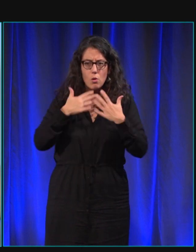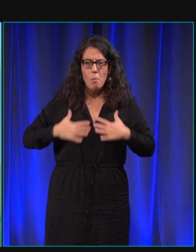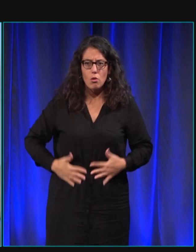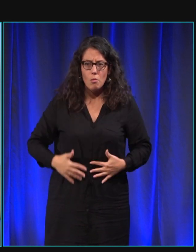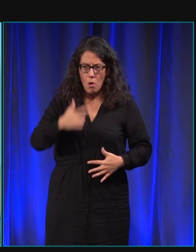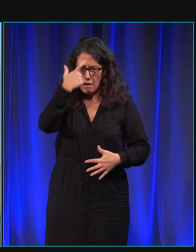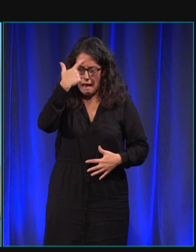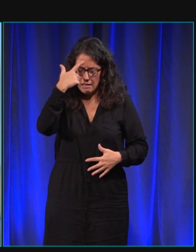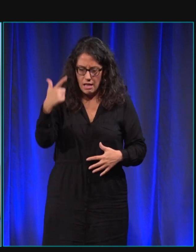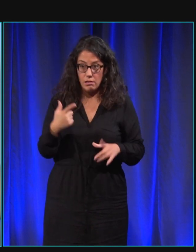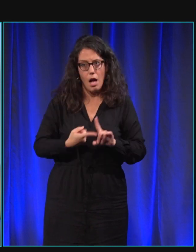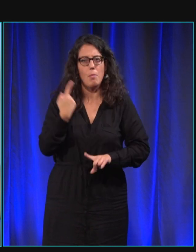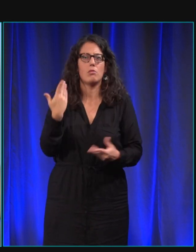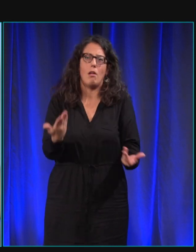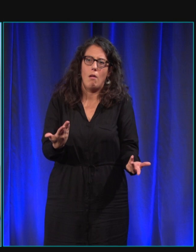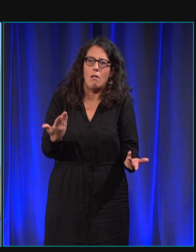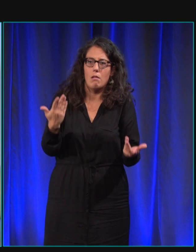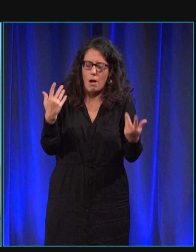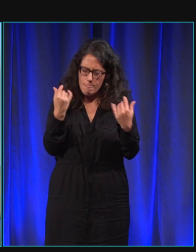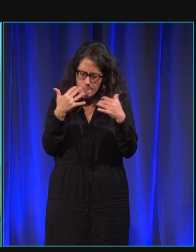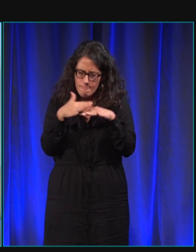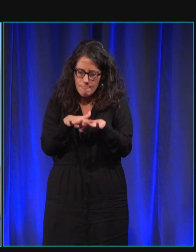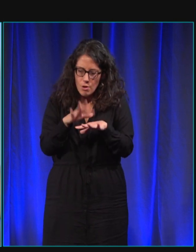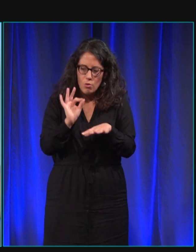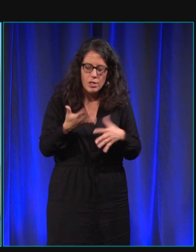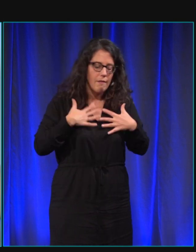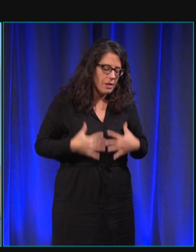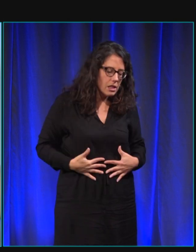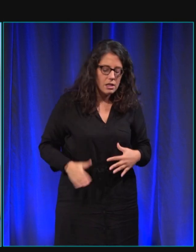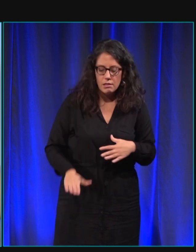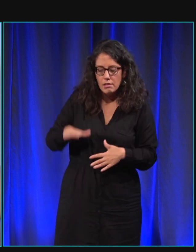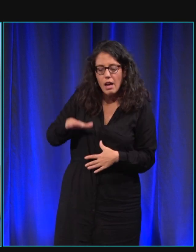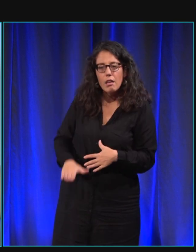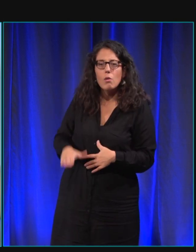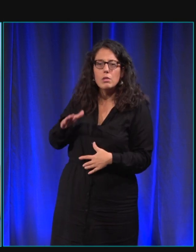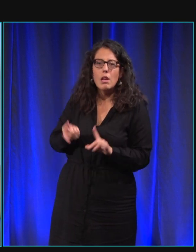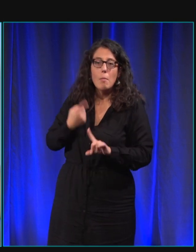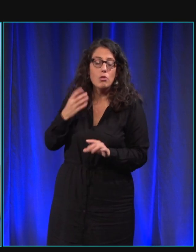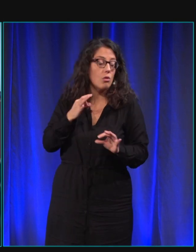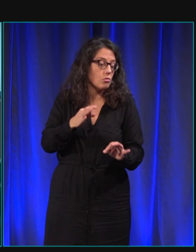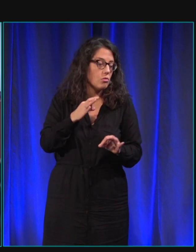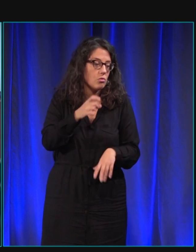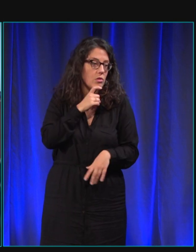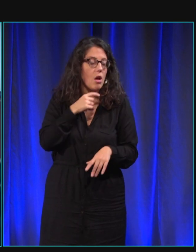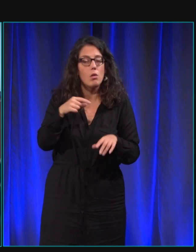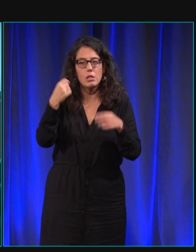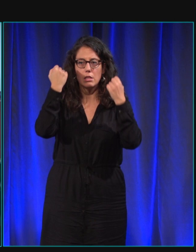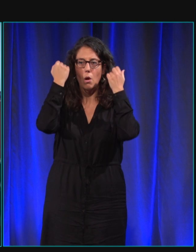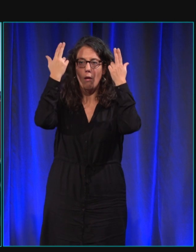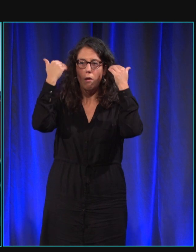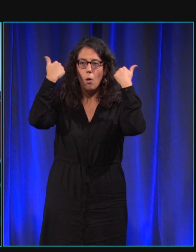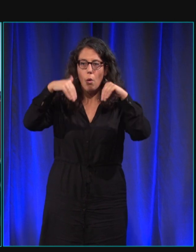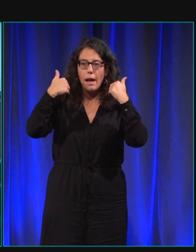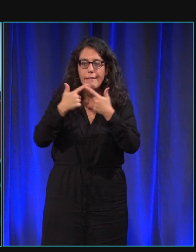ça qui nous importe au-delà de l'aspect physique hormis le gabarit qui est parfois essentiel bien sûr et comme tu le disais les oreilles c'est très